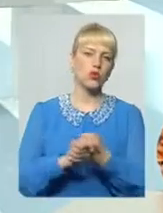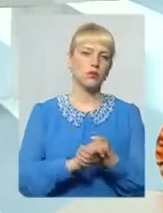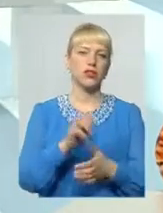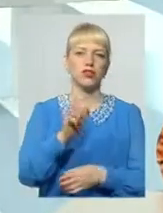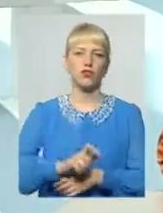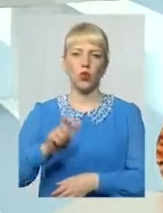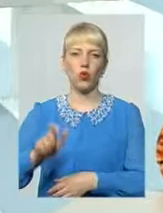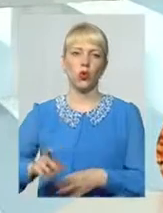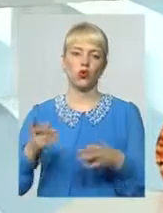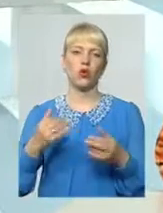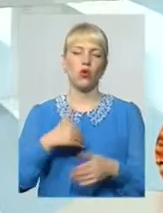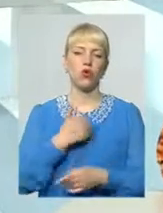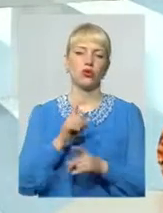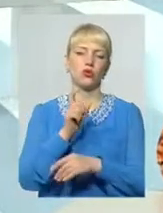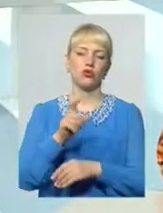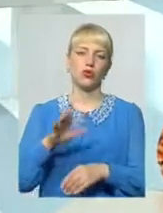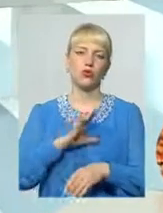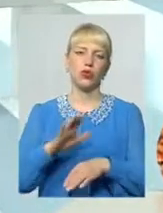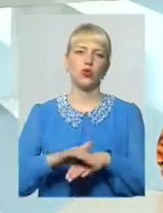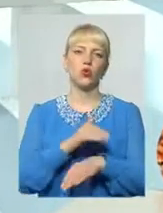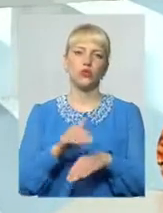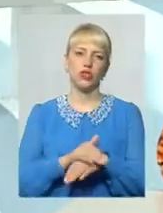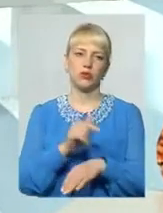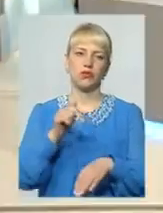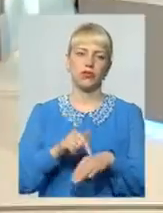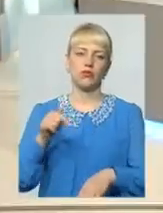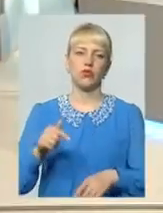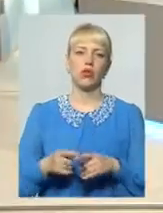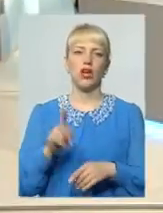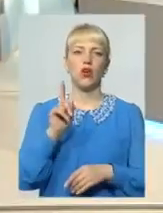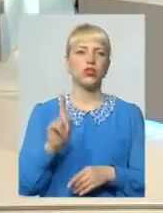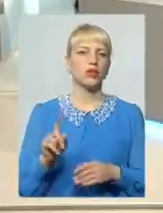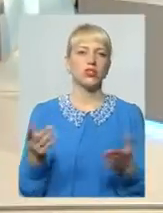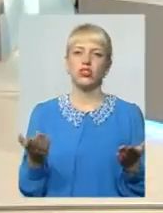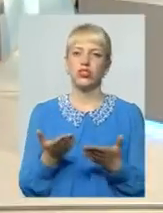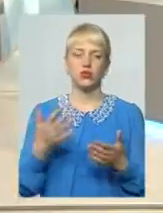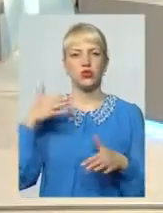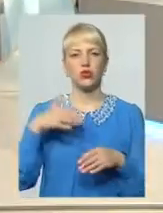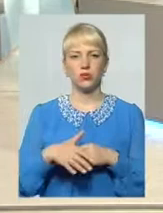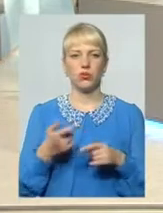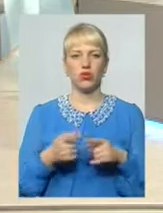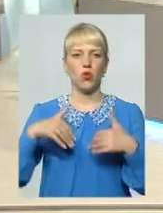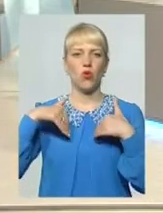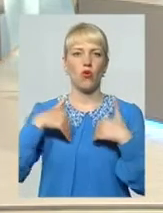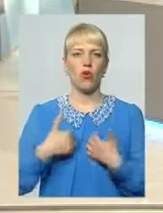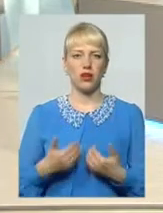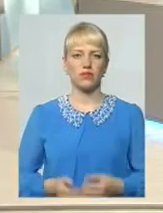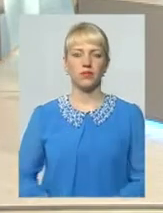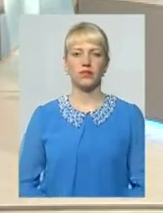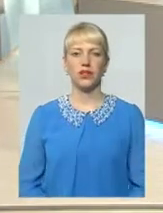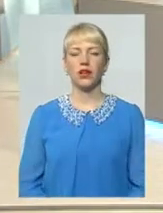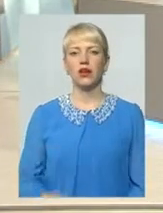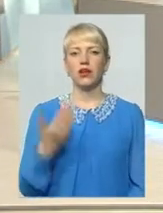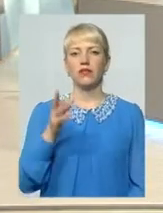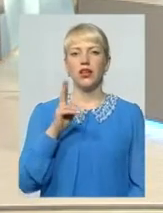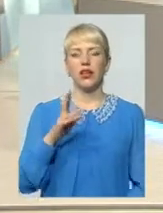люди, ну, от хочеться, щоб люди були добрішими і співчутливішими Хоча б очима, розуміли, те горе Марина Миколаївна, ви як